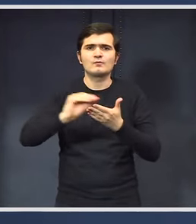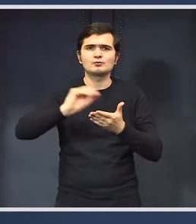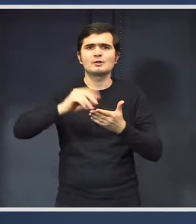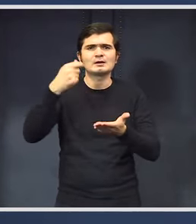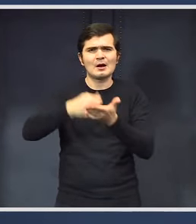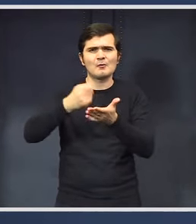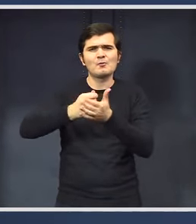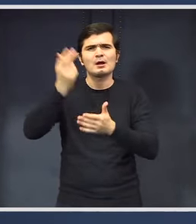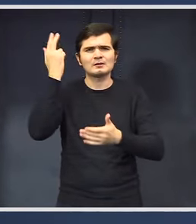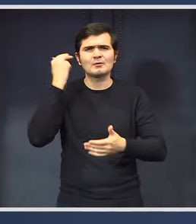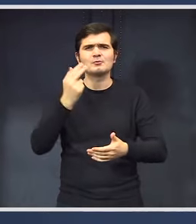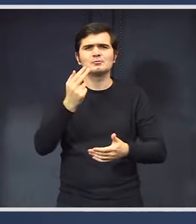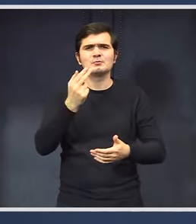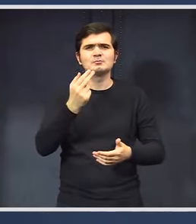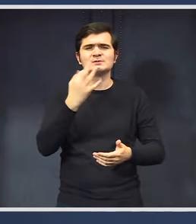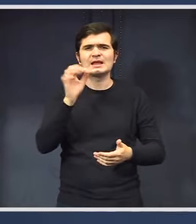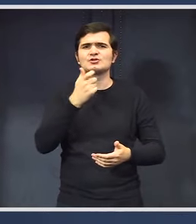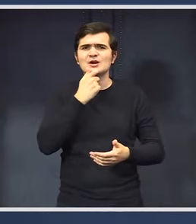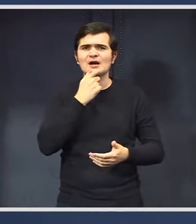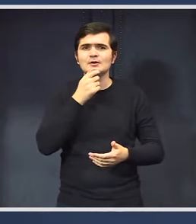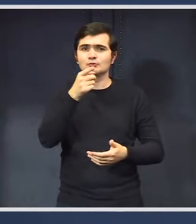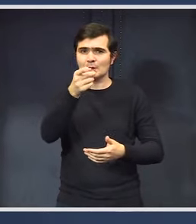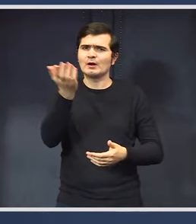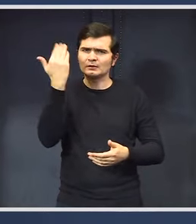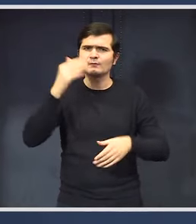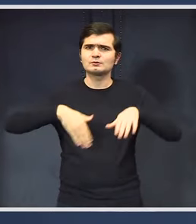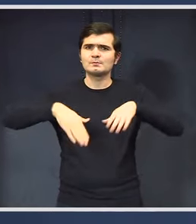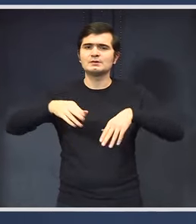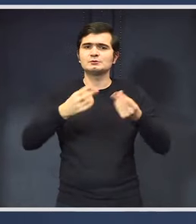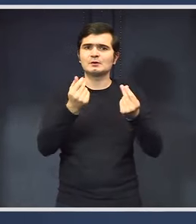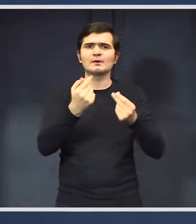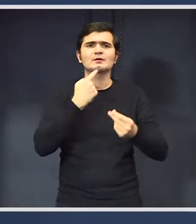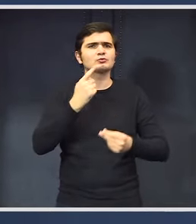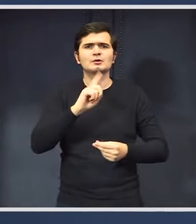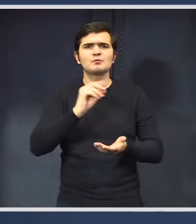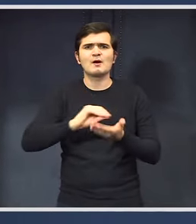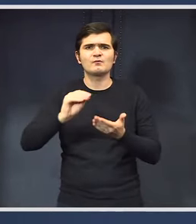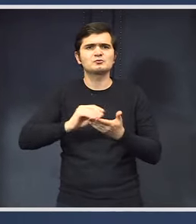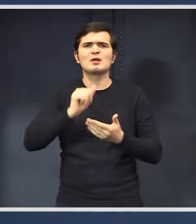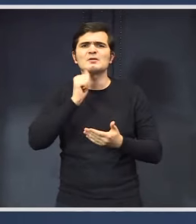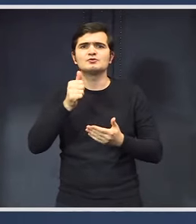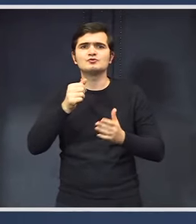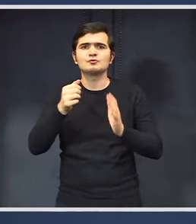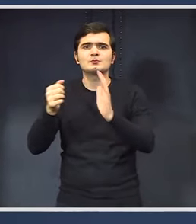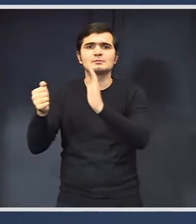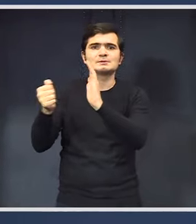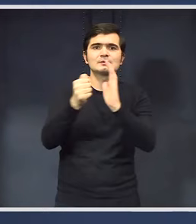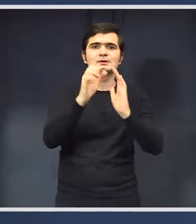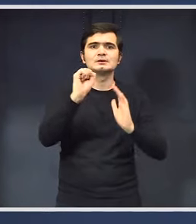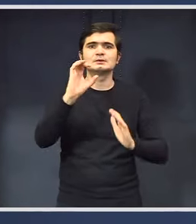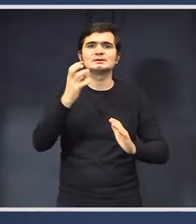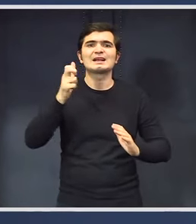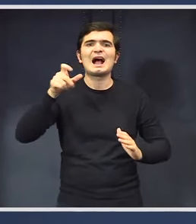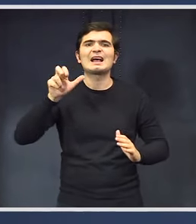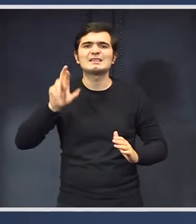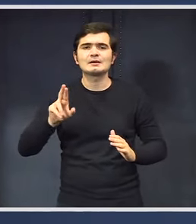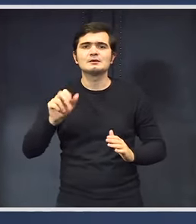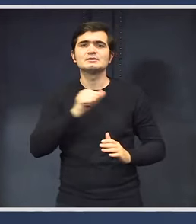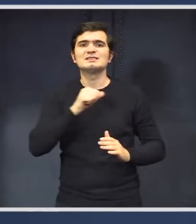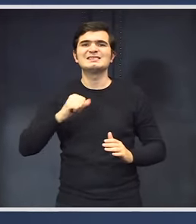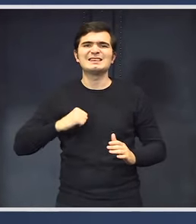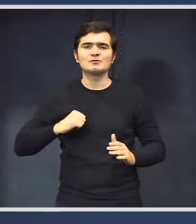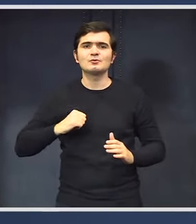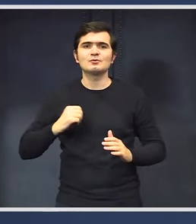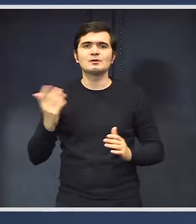bine de un deceniu. Pe vremea când erați ministru de finanțe spuneați că niciunul nu a funcționat și că unul singurul care a fost funcțional a intrat, culmea,